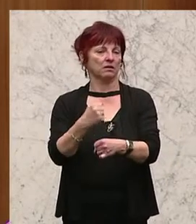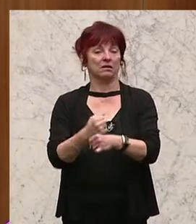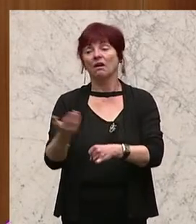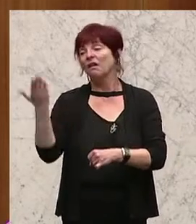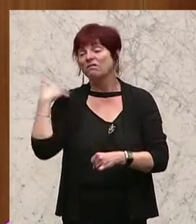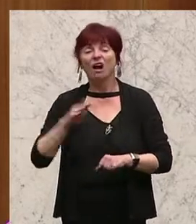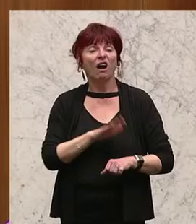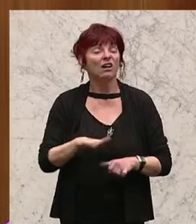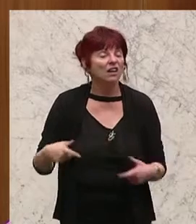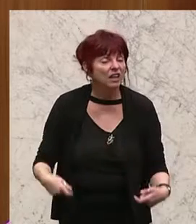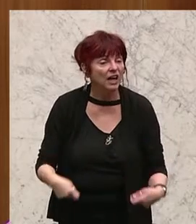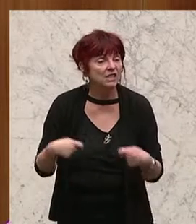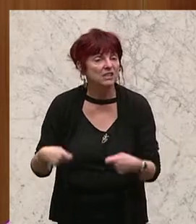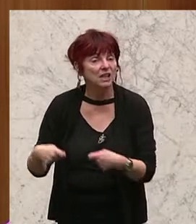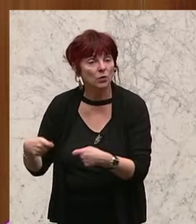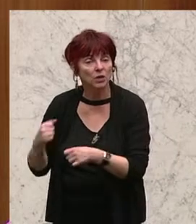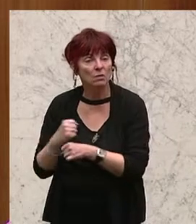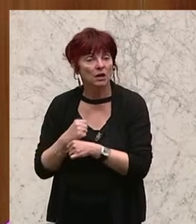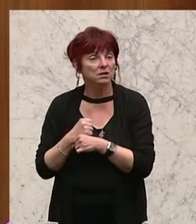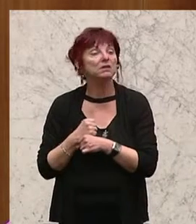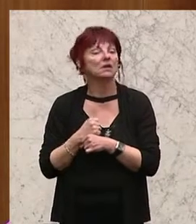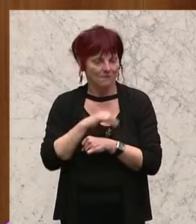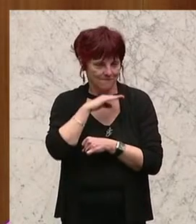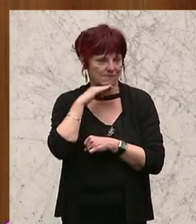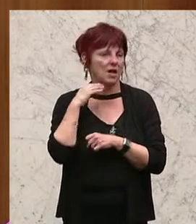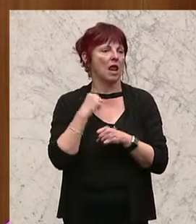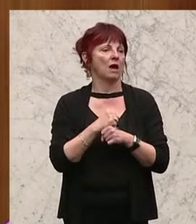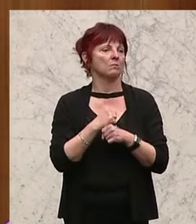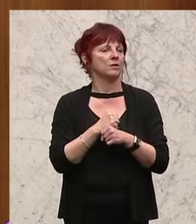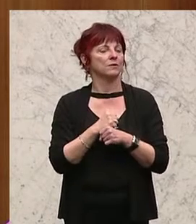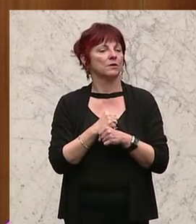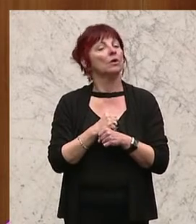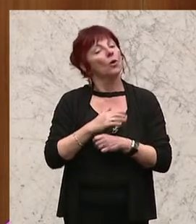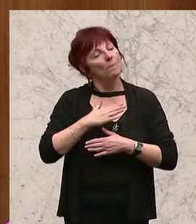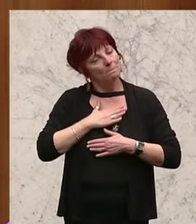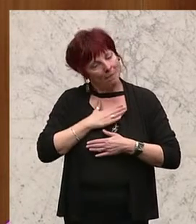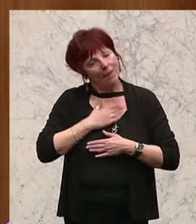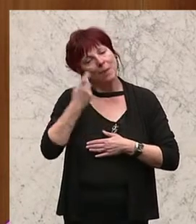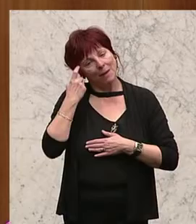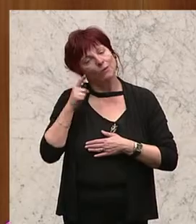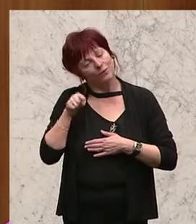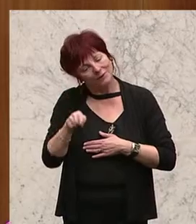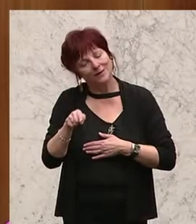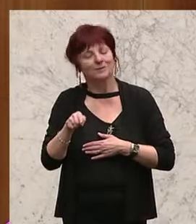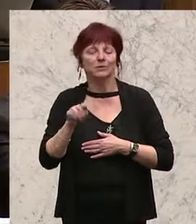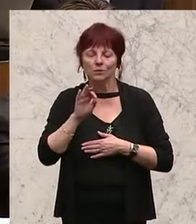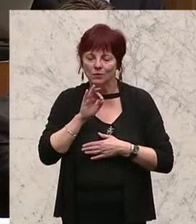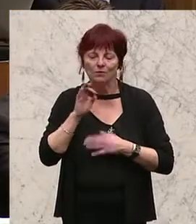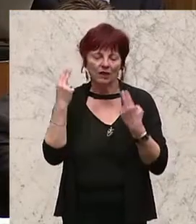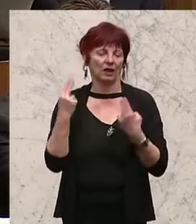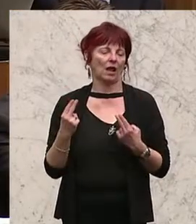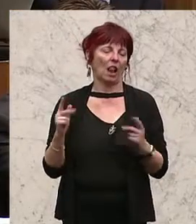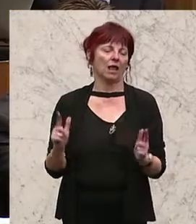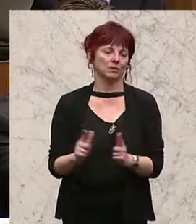erzogen haben, vieles getan haben. Das ist ein Beitrag, der aus meiner Sicht ganz wichtig ist. Wir haben